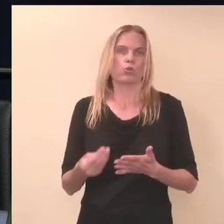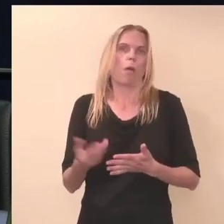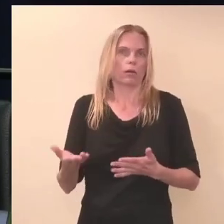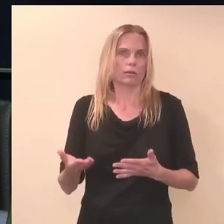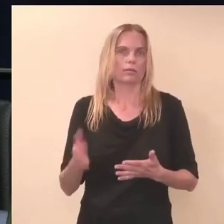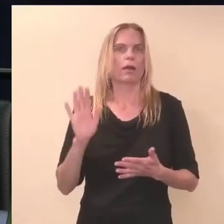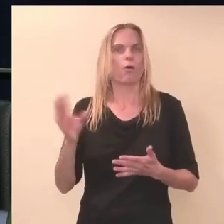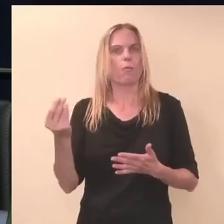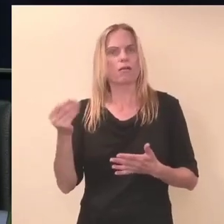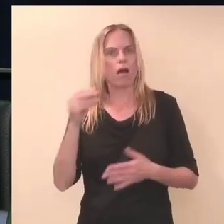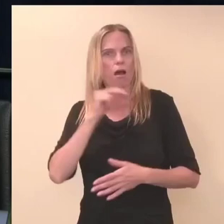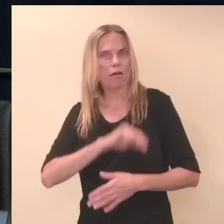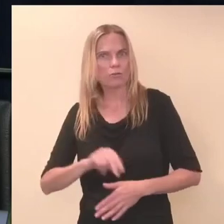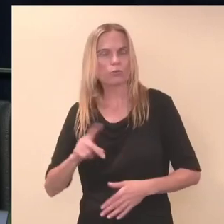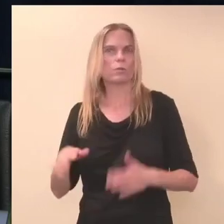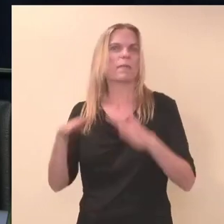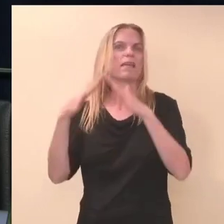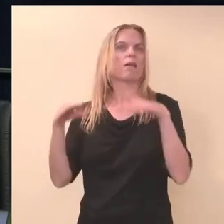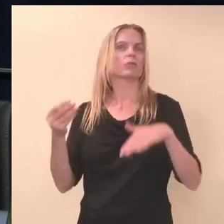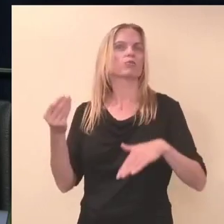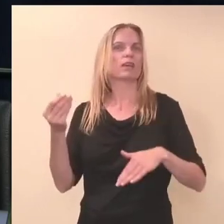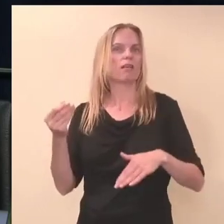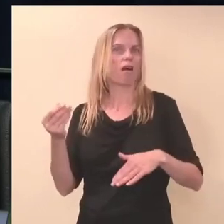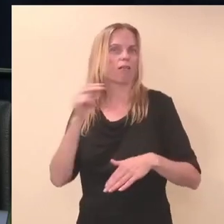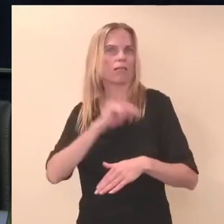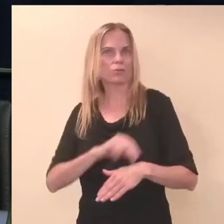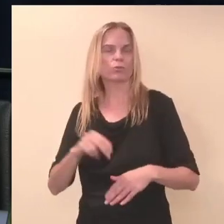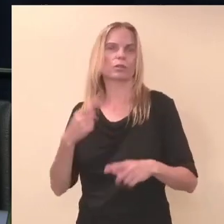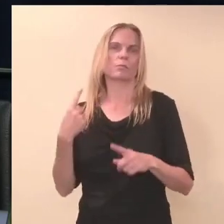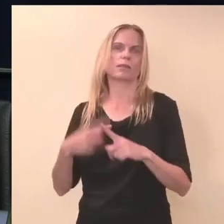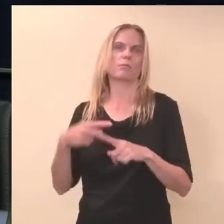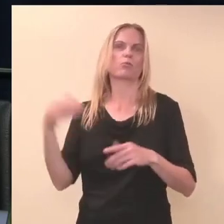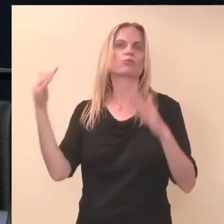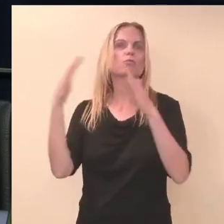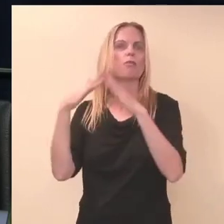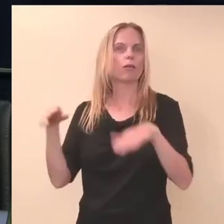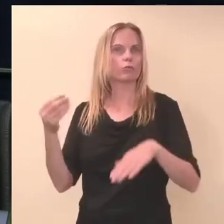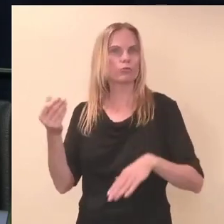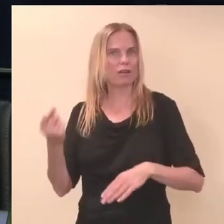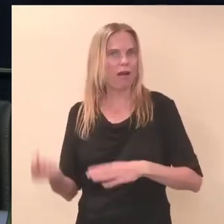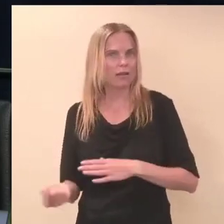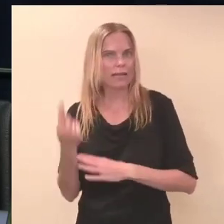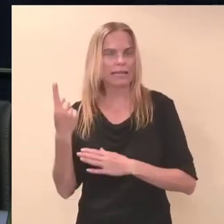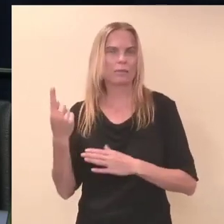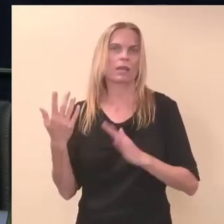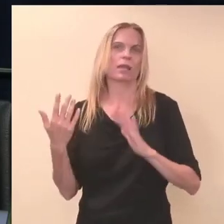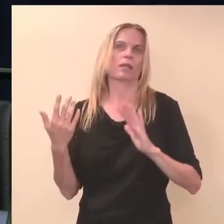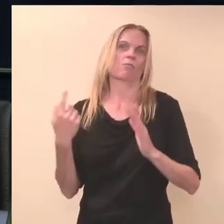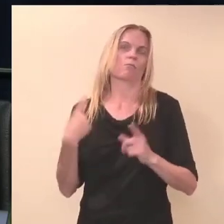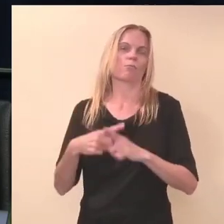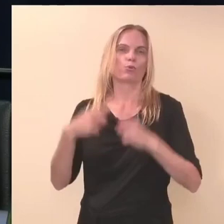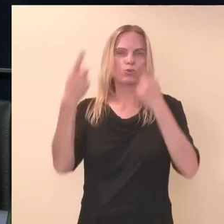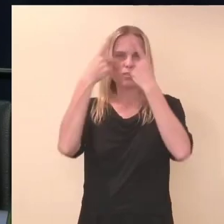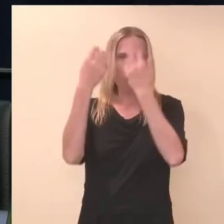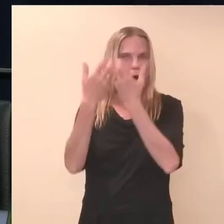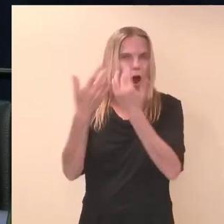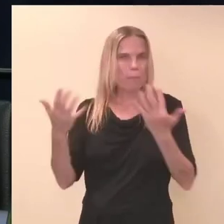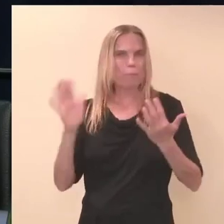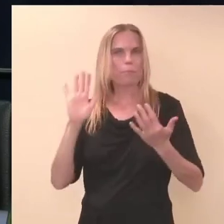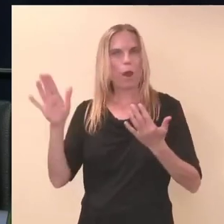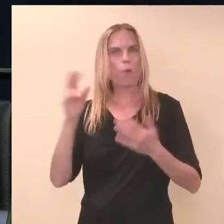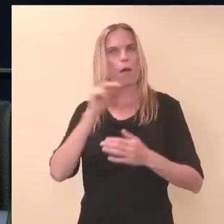kasutamist, see puudutab katuse rahade tekkimist, see puudutab tegelikult andmete kasutamist poliitilistele